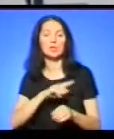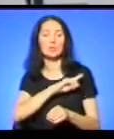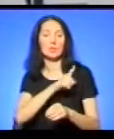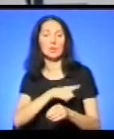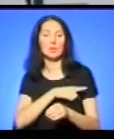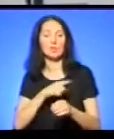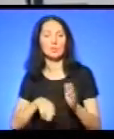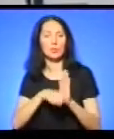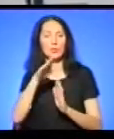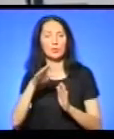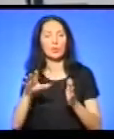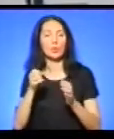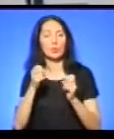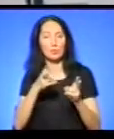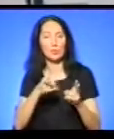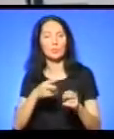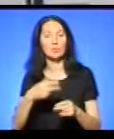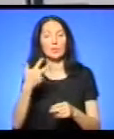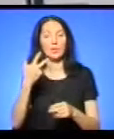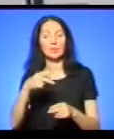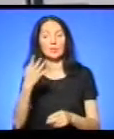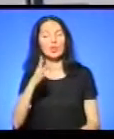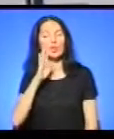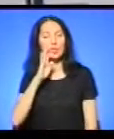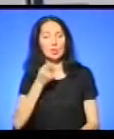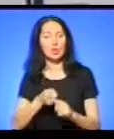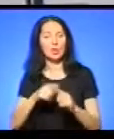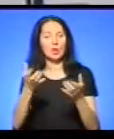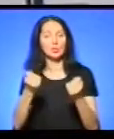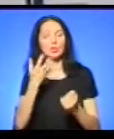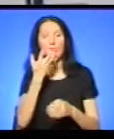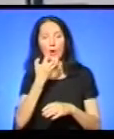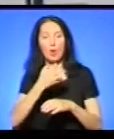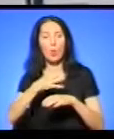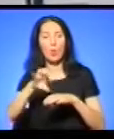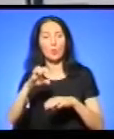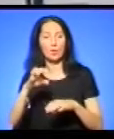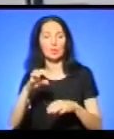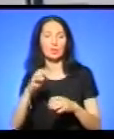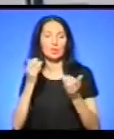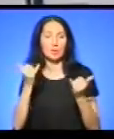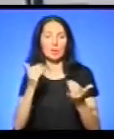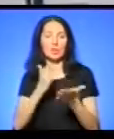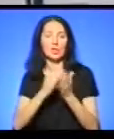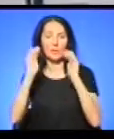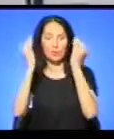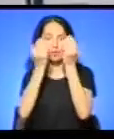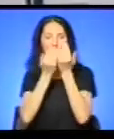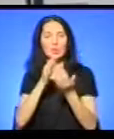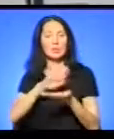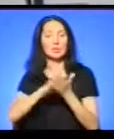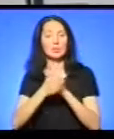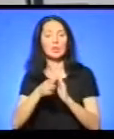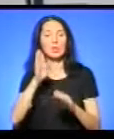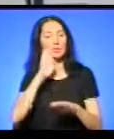годину 34-річна жінка, яка отримала опіки від ураження струму, перебуває в реанімації. Її стан стабільно важкий. Стан